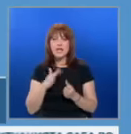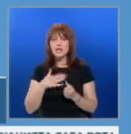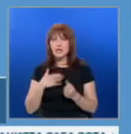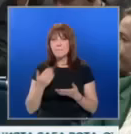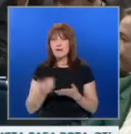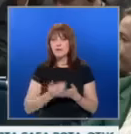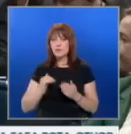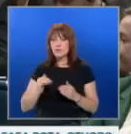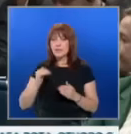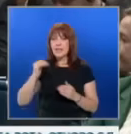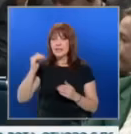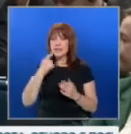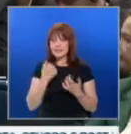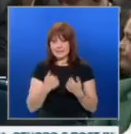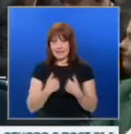нас.